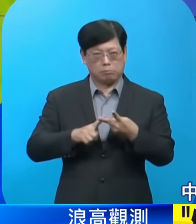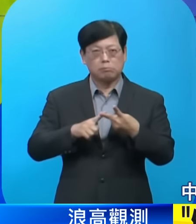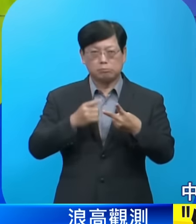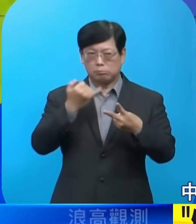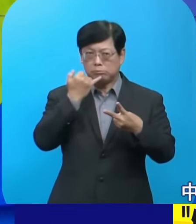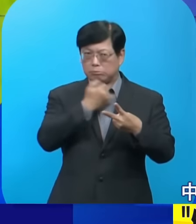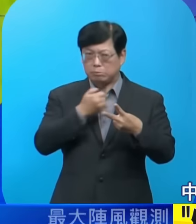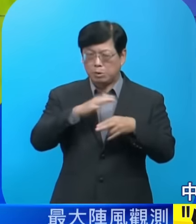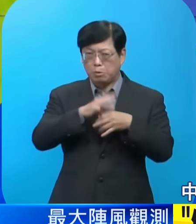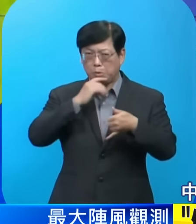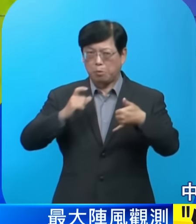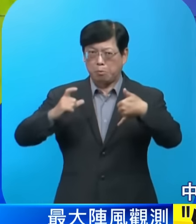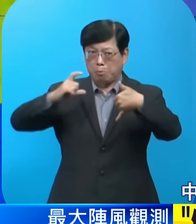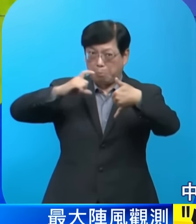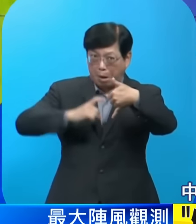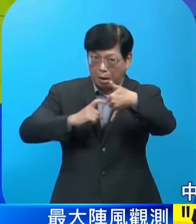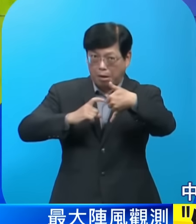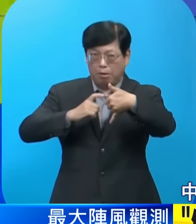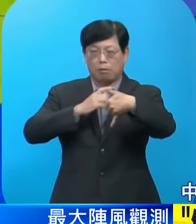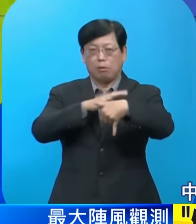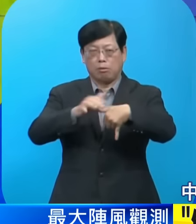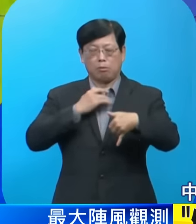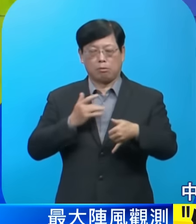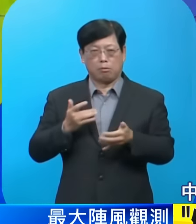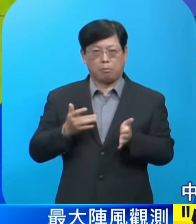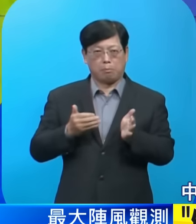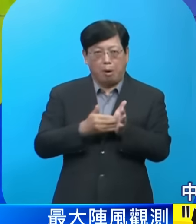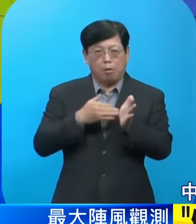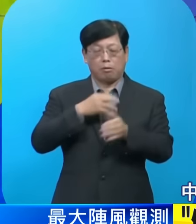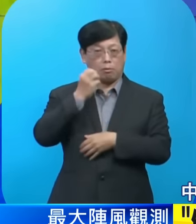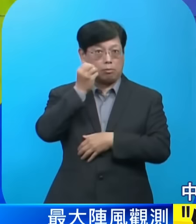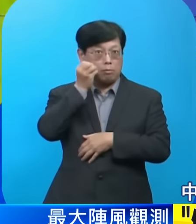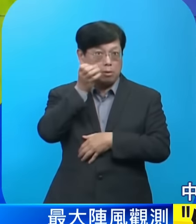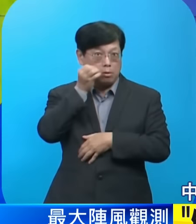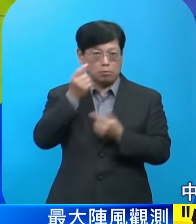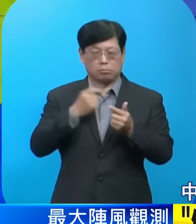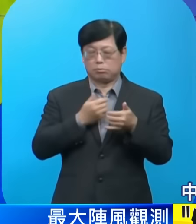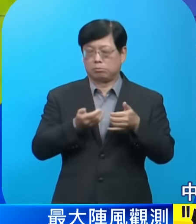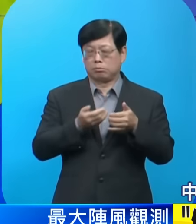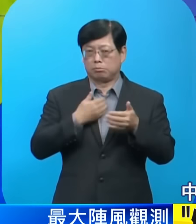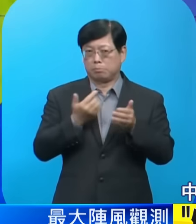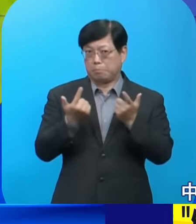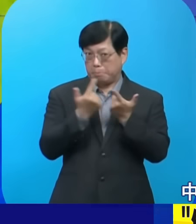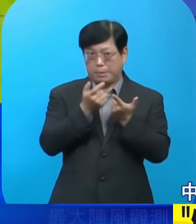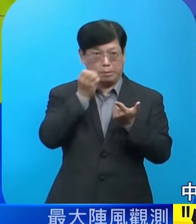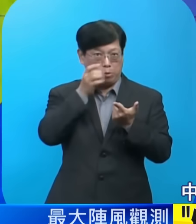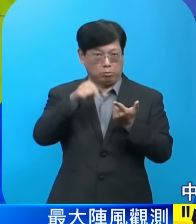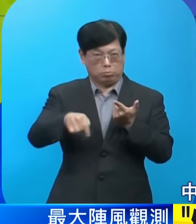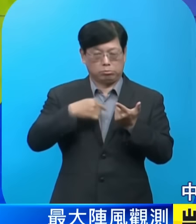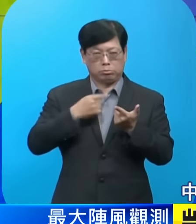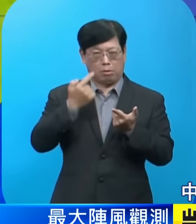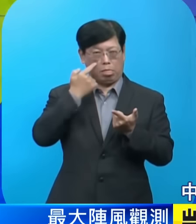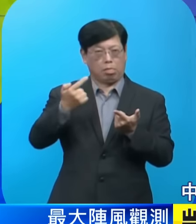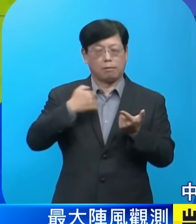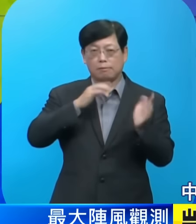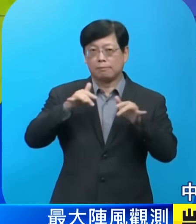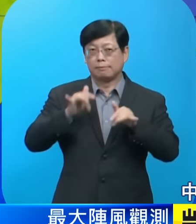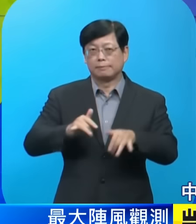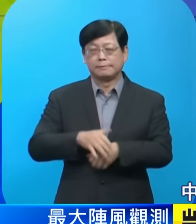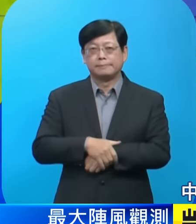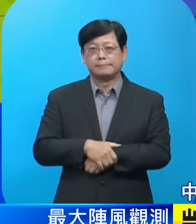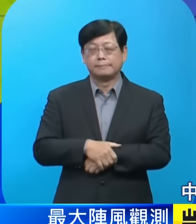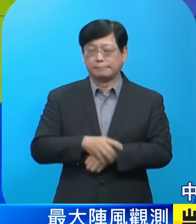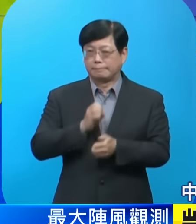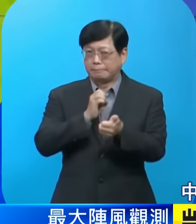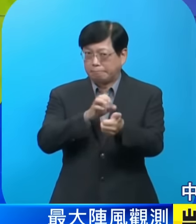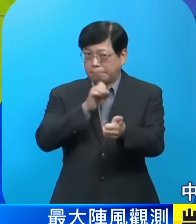它陸近稍微往南偏的時候也可能會為花蓮地區尤其是北花蓮帶來非常劇烈的強風以及好雨